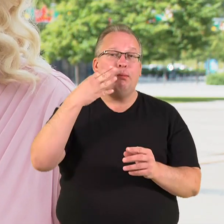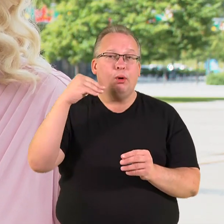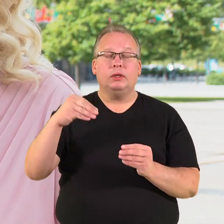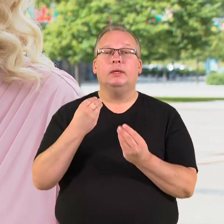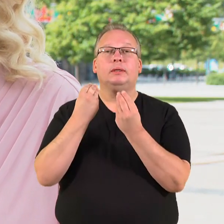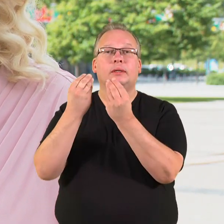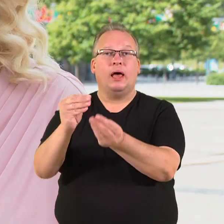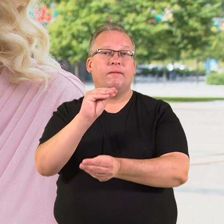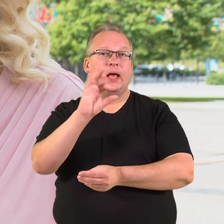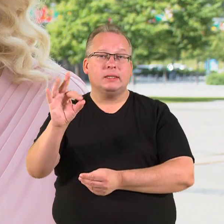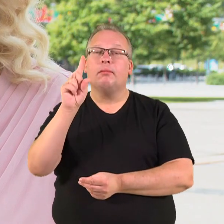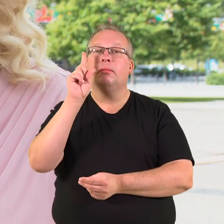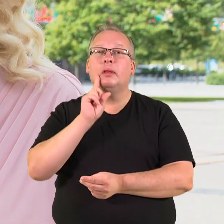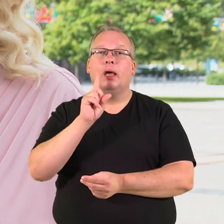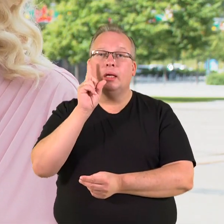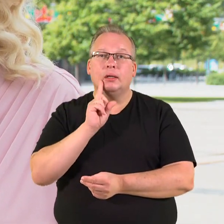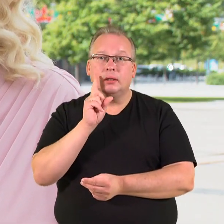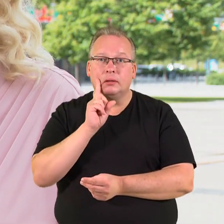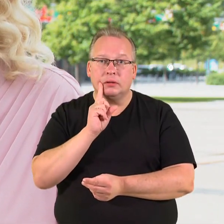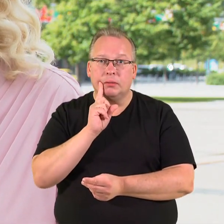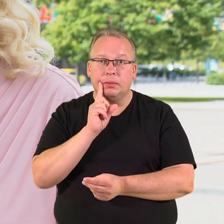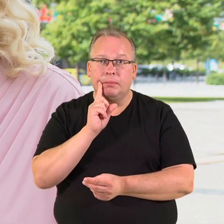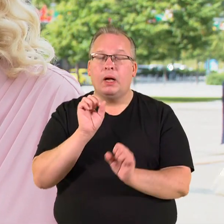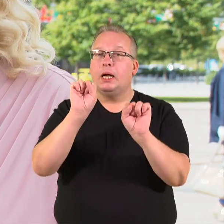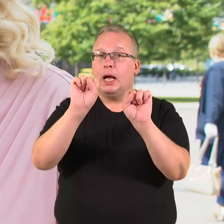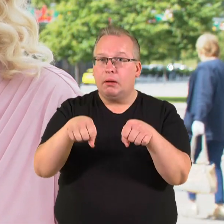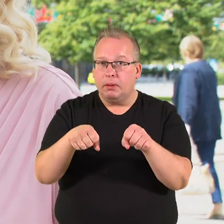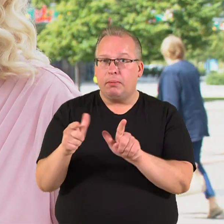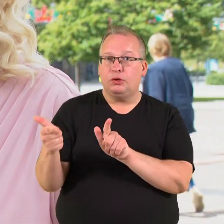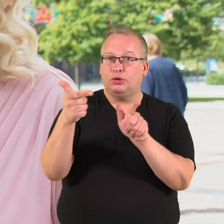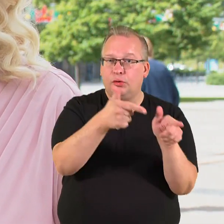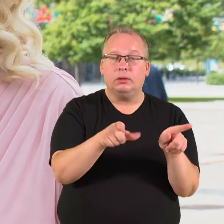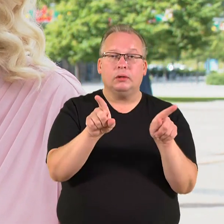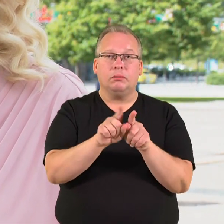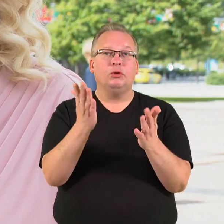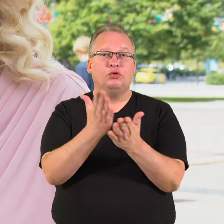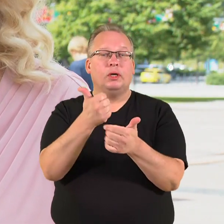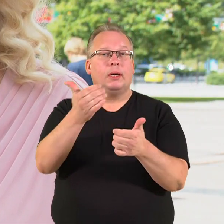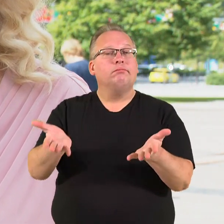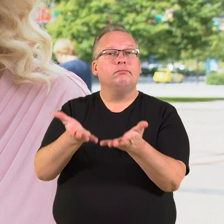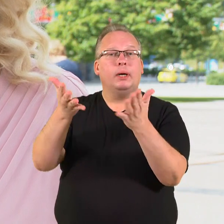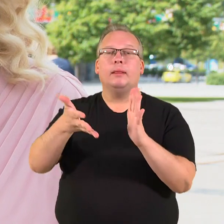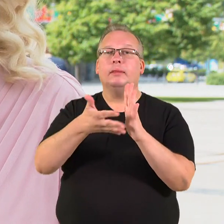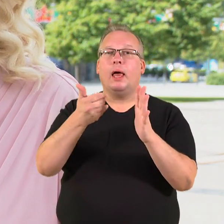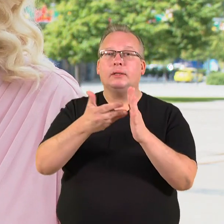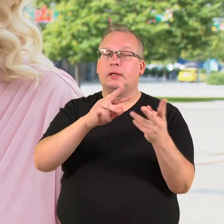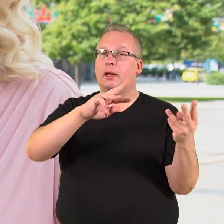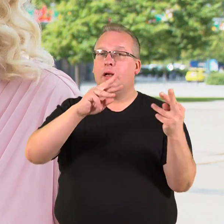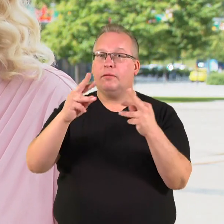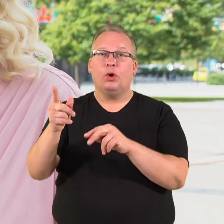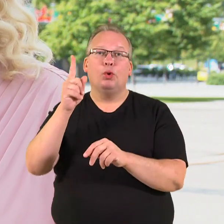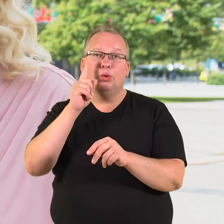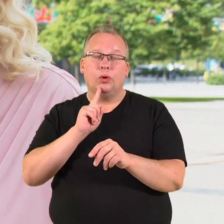sąjungos šalies kandidatijas statusą. Ir tai, pasak Lietuvos vadovų, yra puiki paskata tęsti reformą siekiant